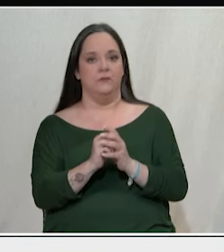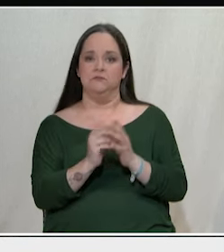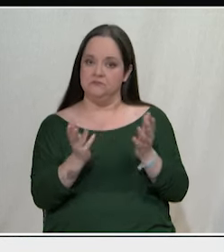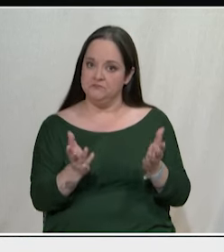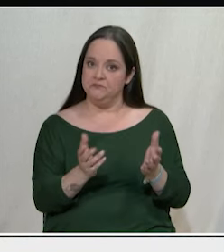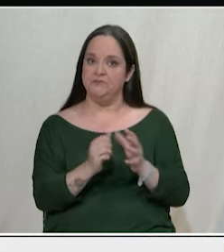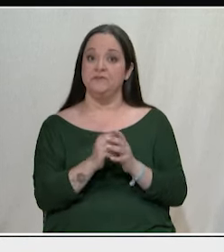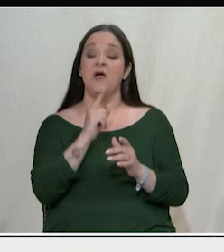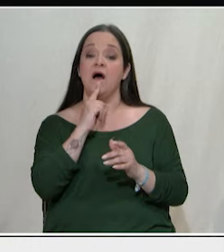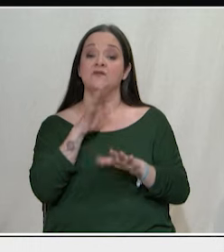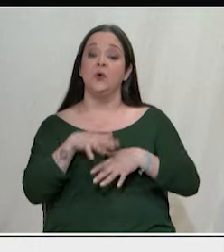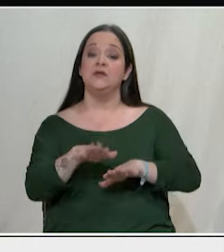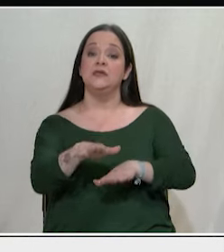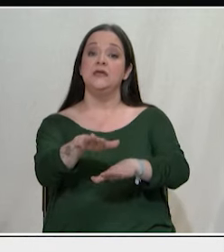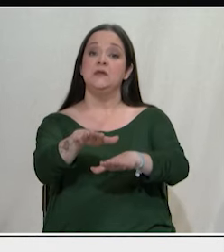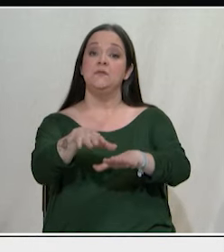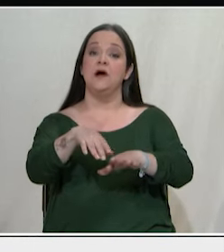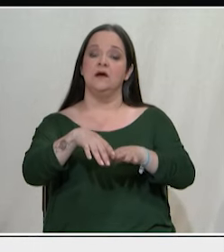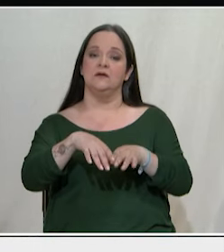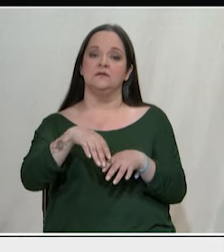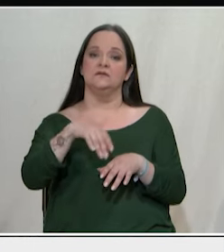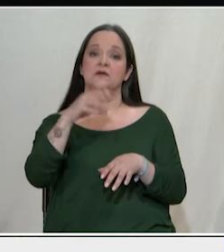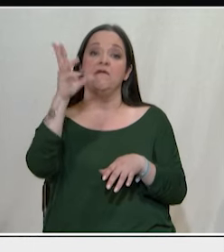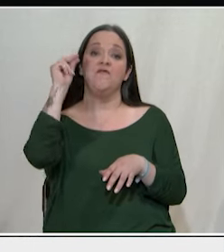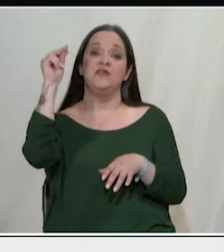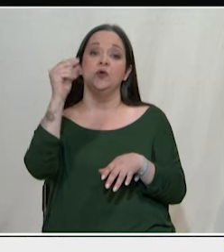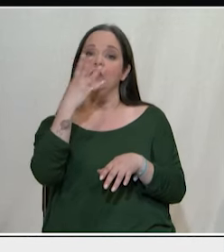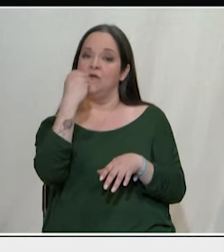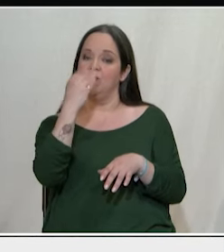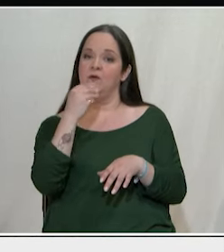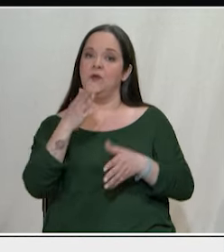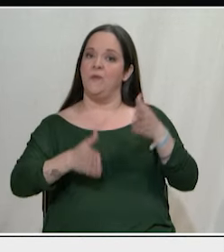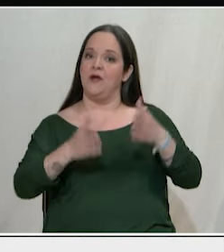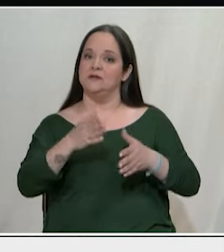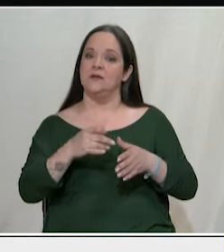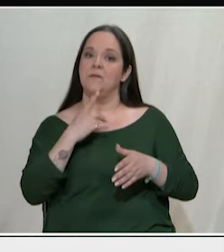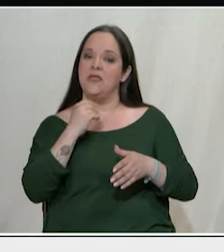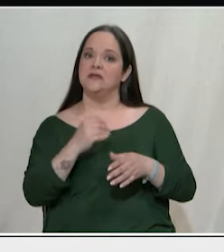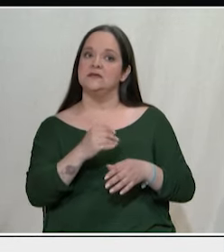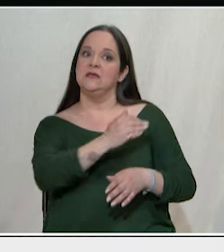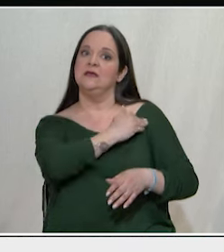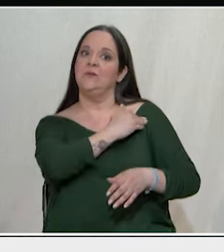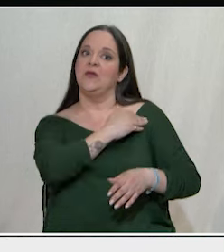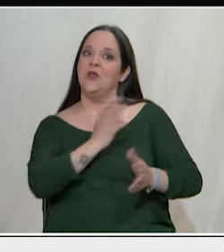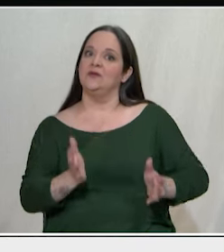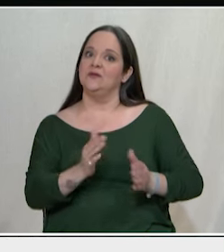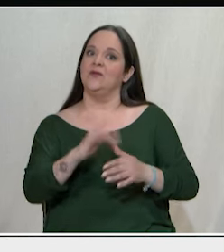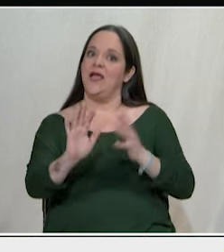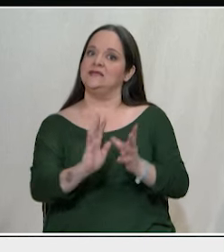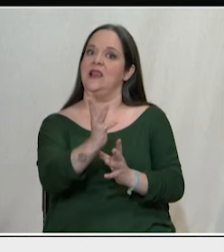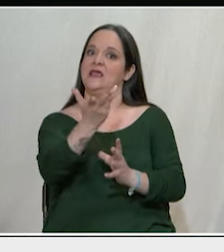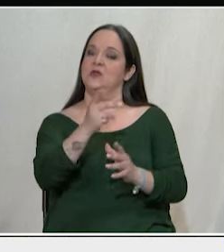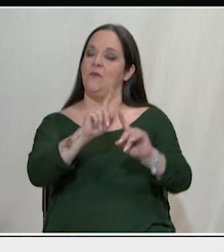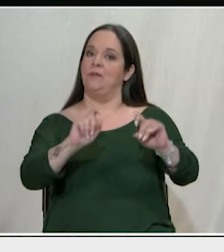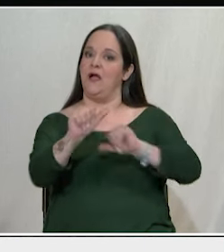Αυτό το φοιτητικό κίνημα του Φεβρουαρίου και του Μαρτίου ήταν ένας μάρτυρας και προάγγελος εξελίξεων ότι τα πράγματα αλλάζουν